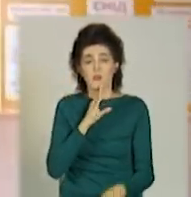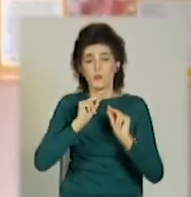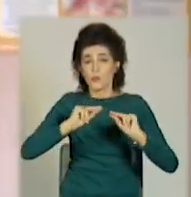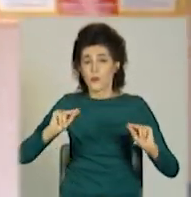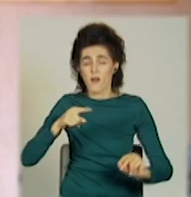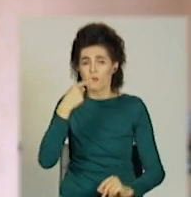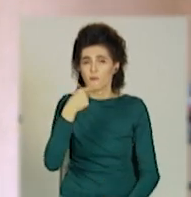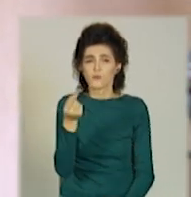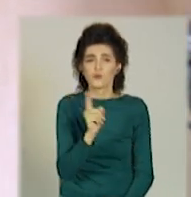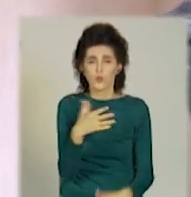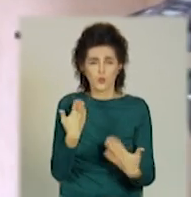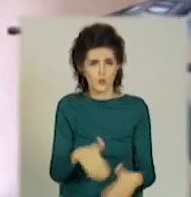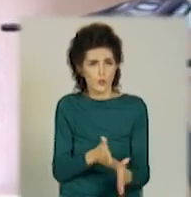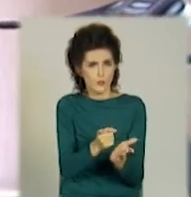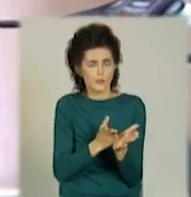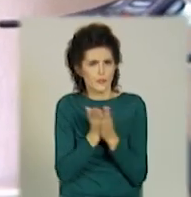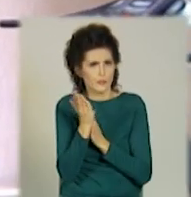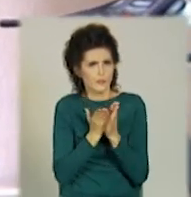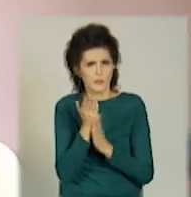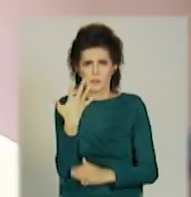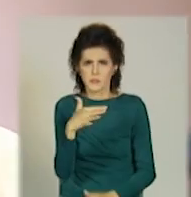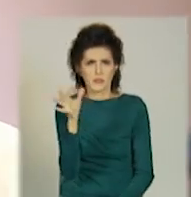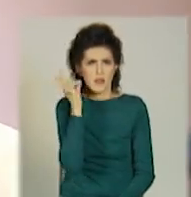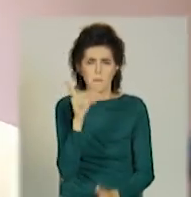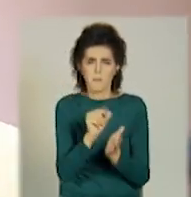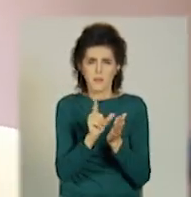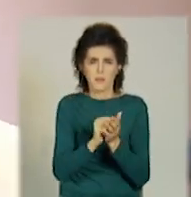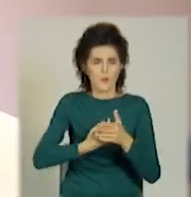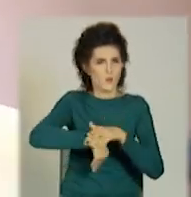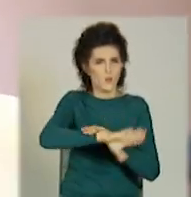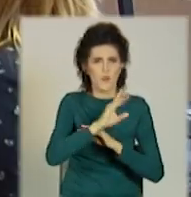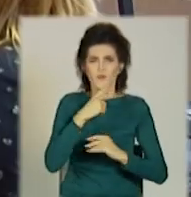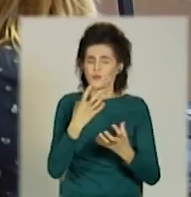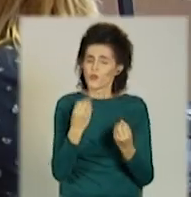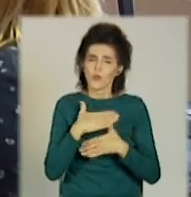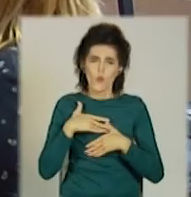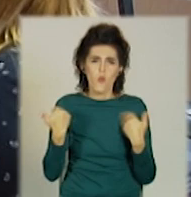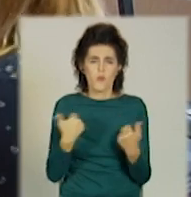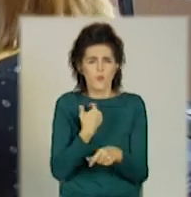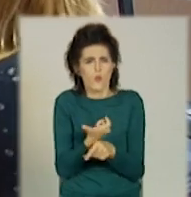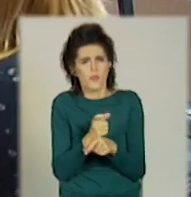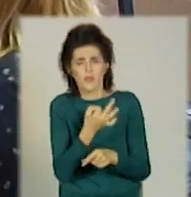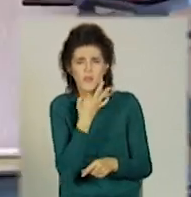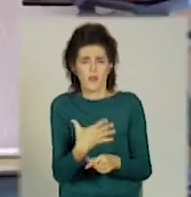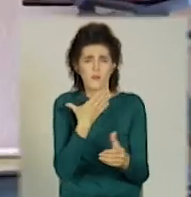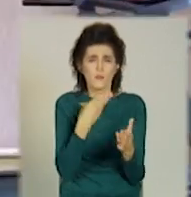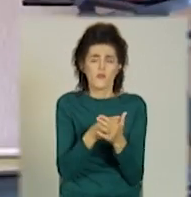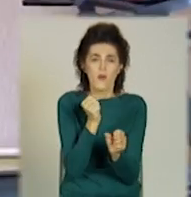Алла Миколаївна працює вже 50 років. На пенсію ще не збирається. Каже, обожнює свою роботу.